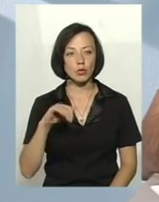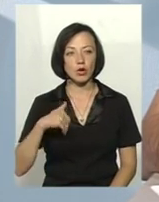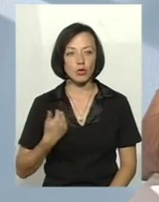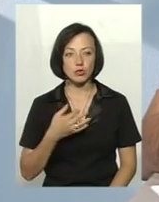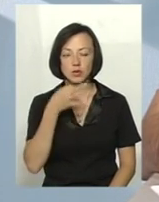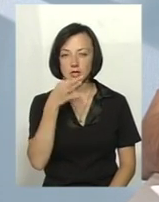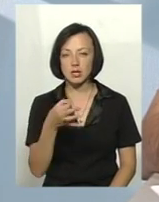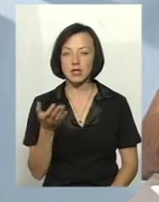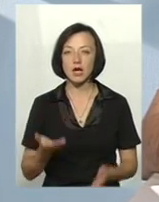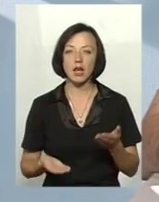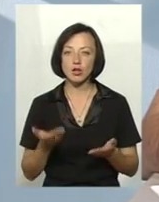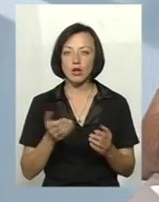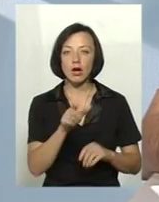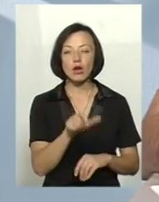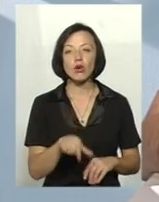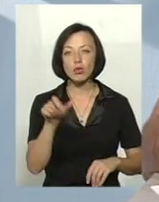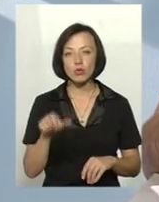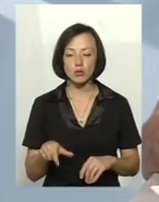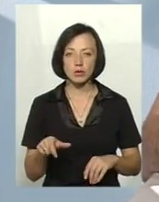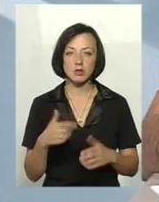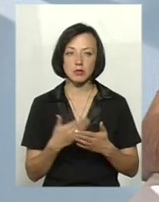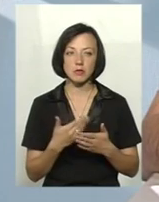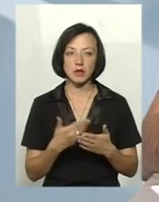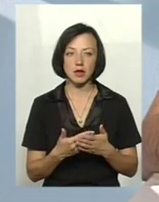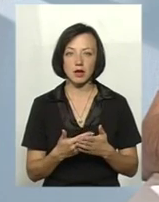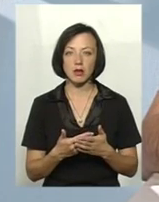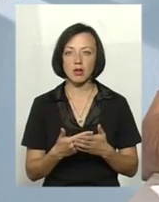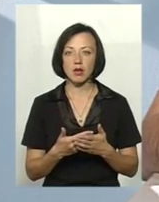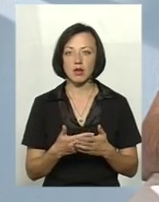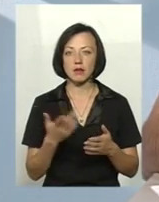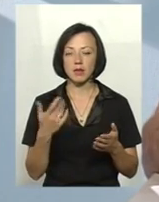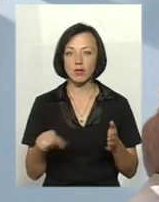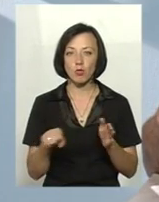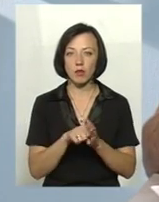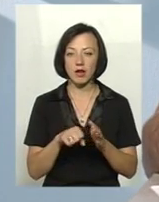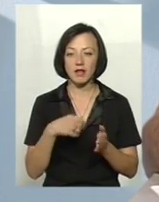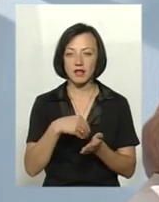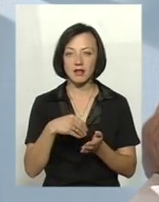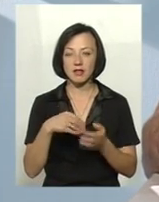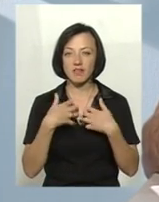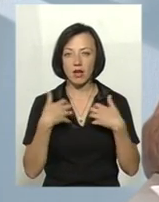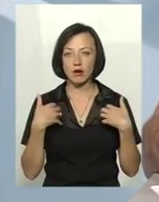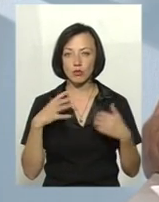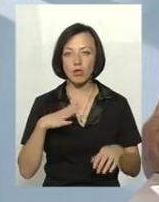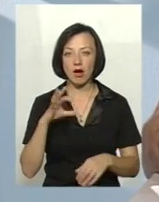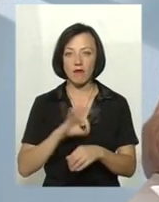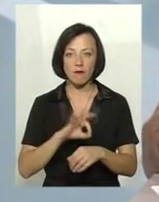сказати, якщо люди, умовно, от ви кажете, пішли на те, що десь забили тварину, яка була, можливо, вже